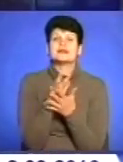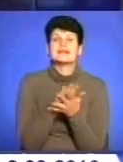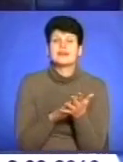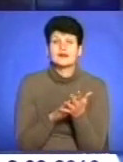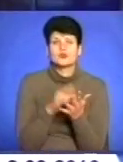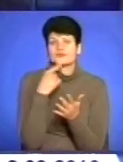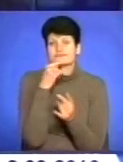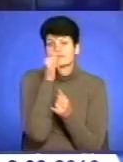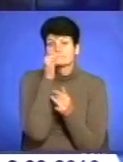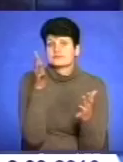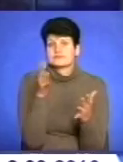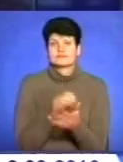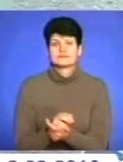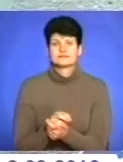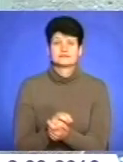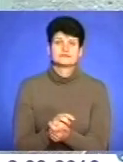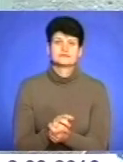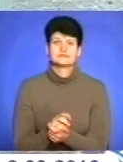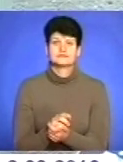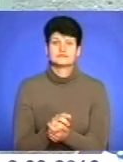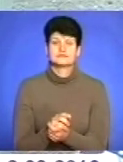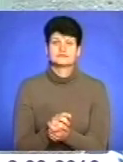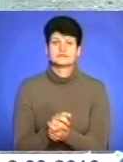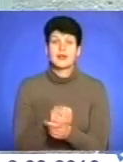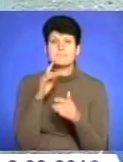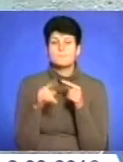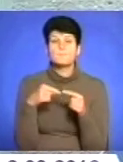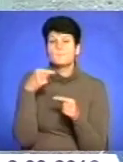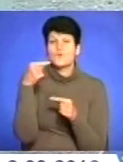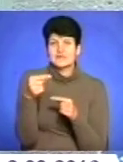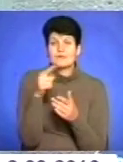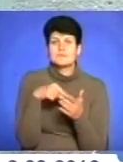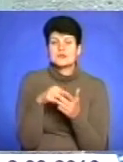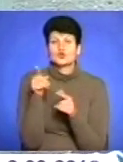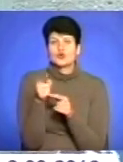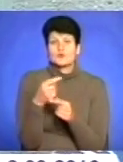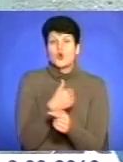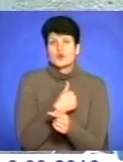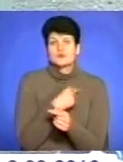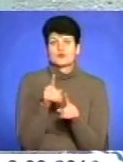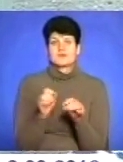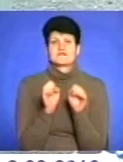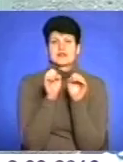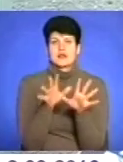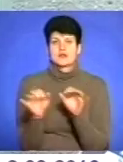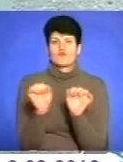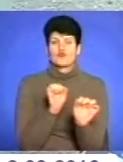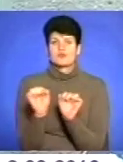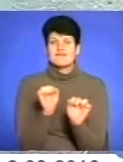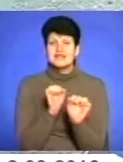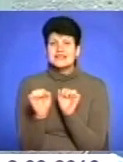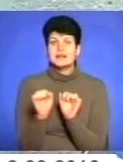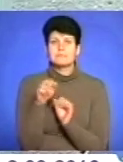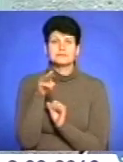прогнозувати ніхто не береться. А в подальшому, звичайно, місце Тернопіль хотіло б, щоб їм передали в управління професійно